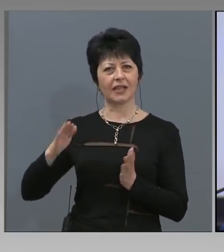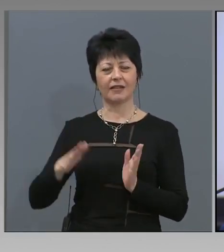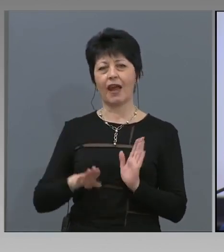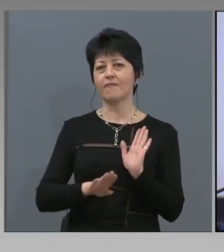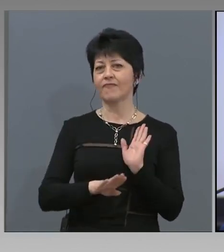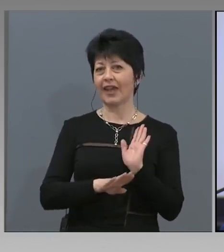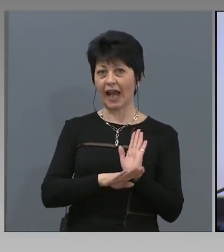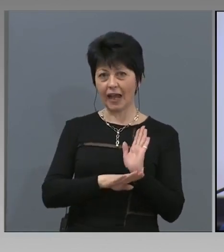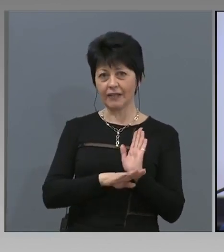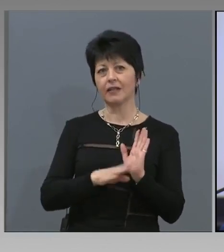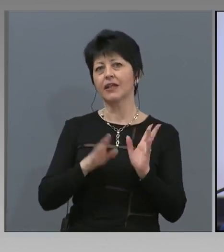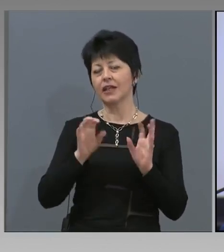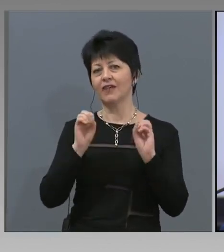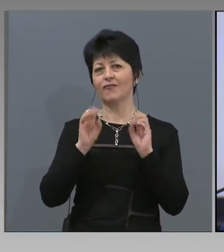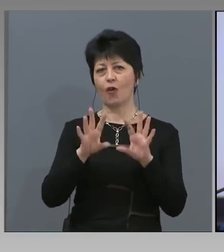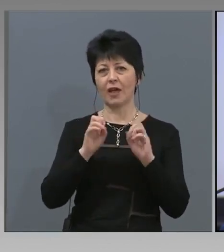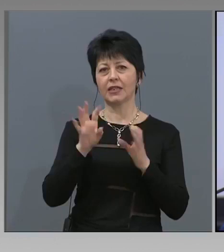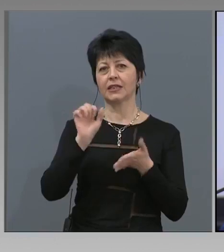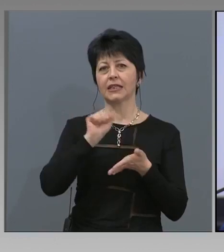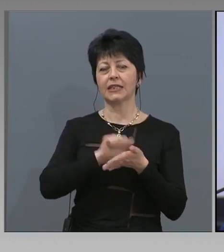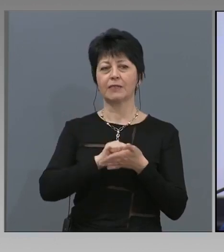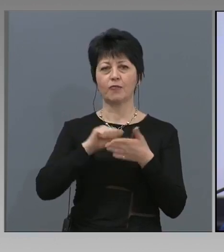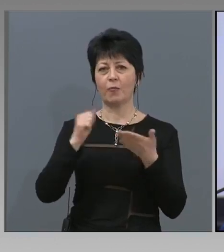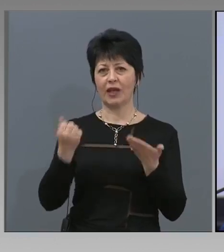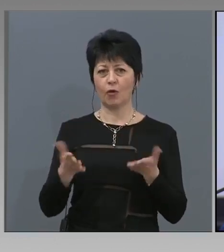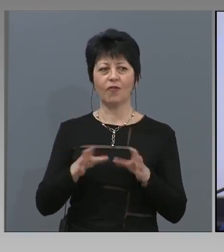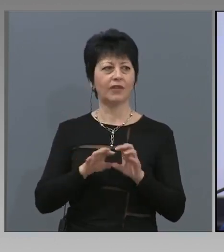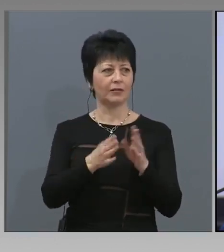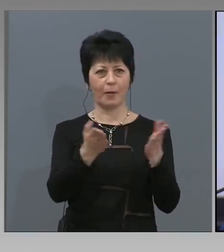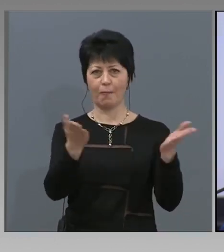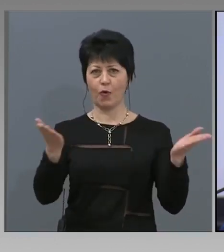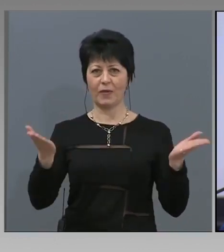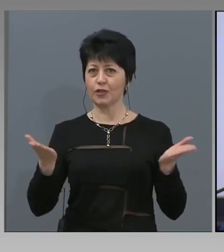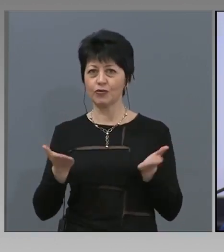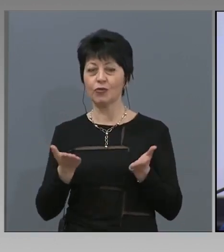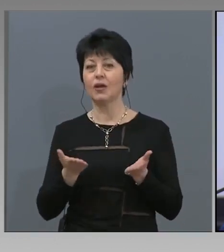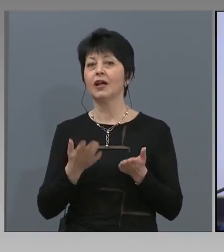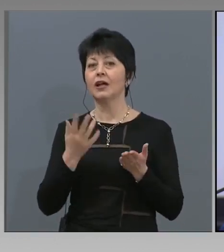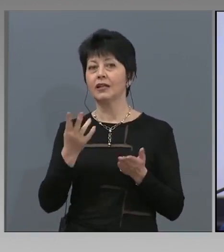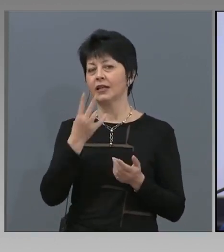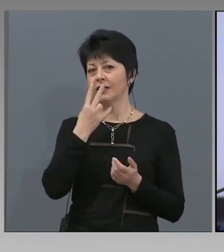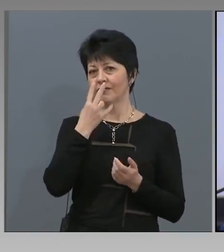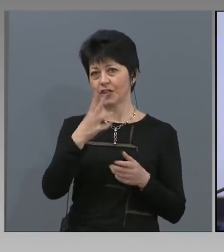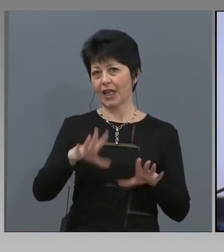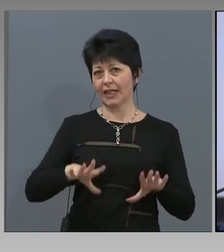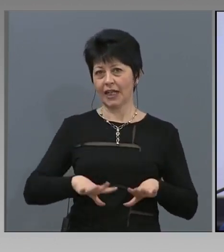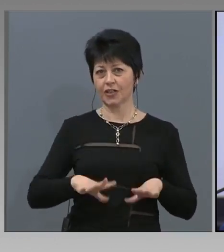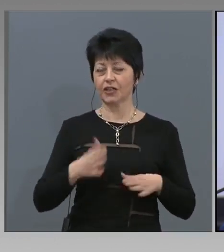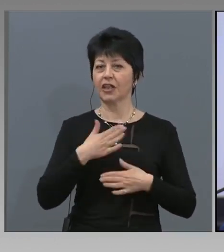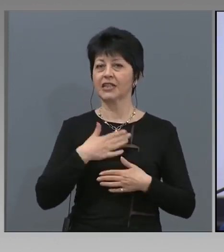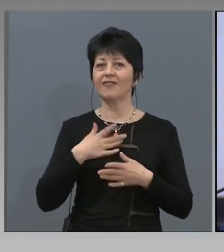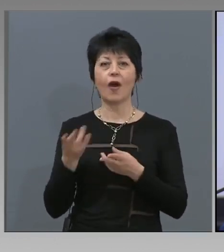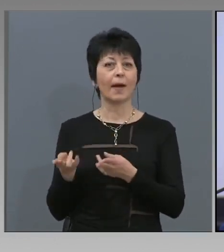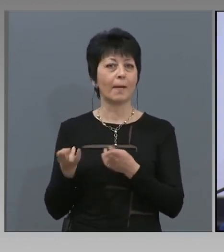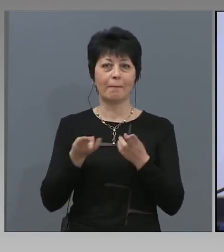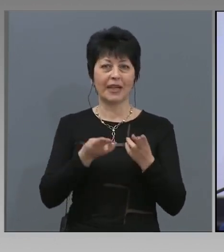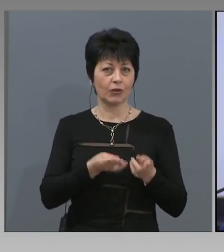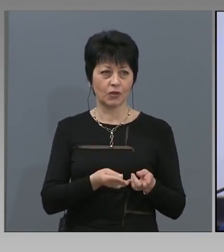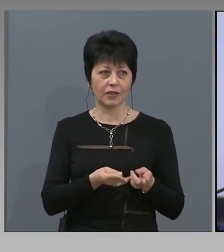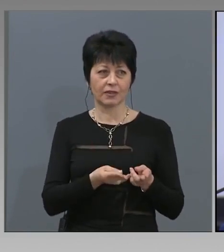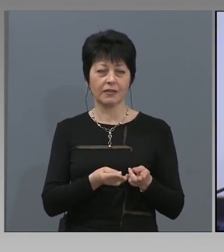информация да се публикува публично, гражданите да виждат собственият си принос и също времено